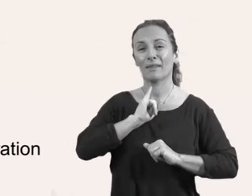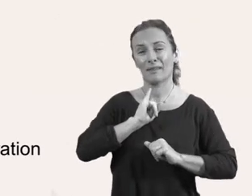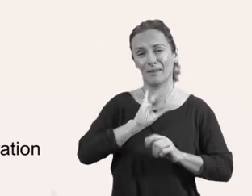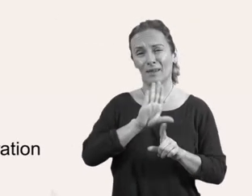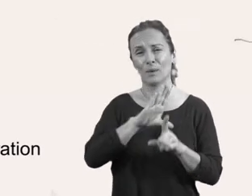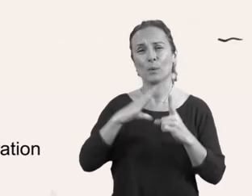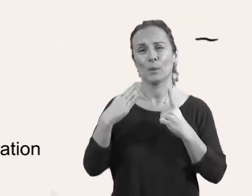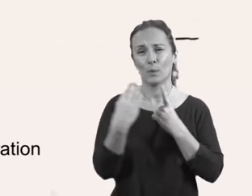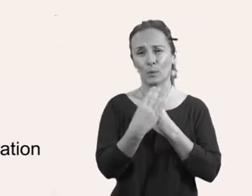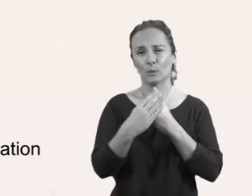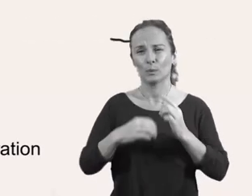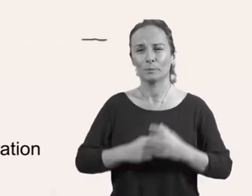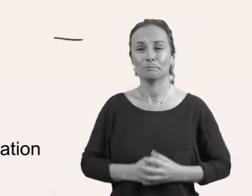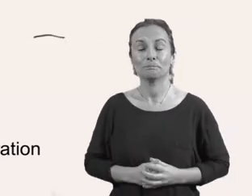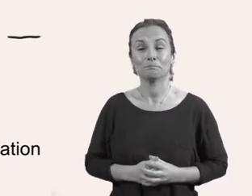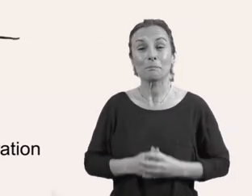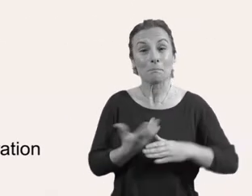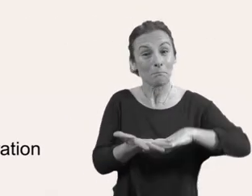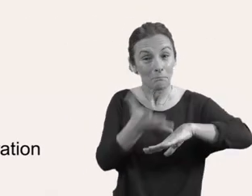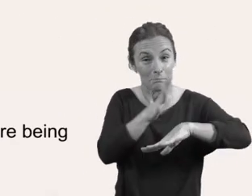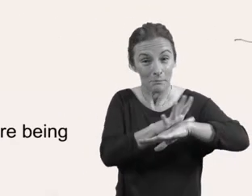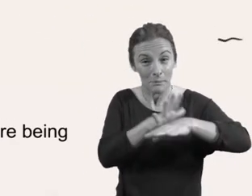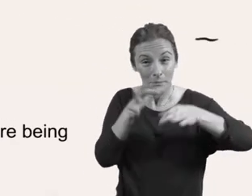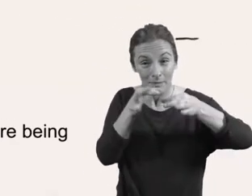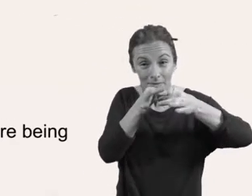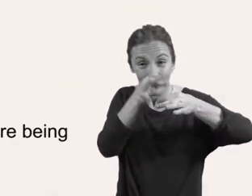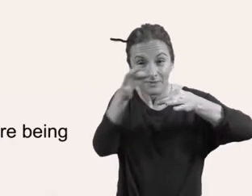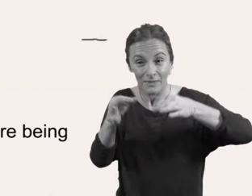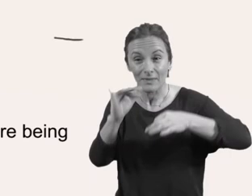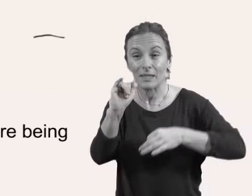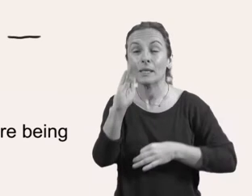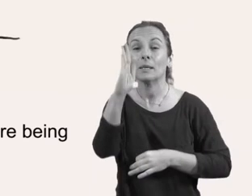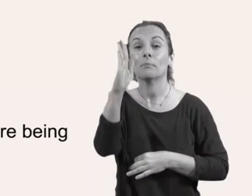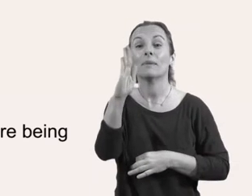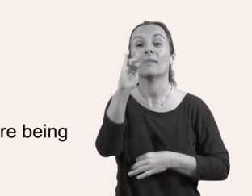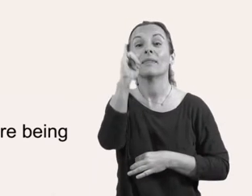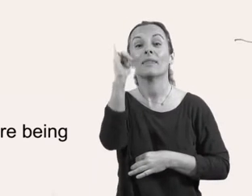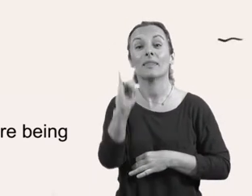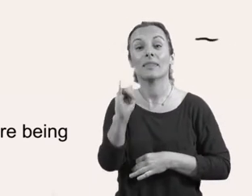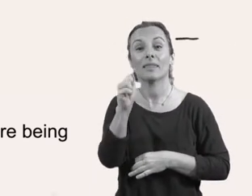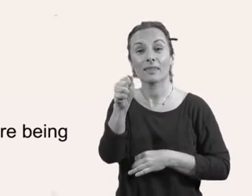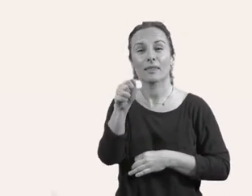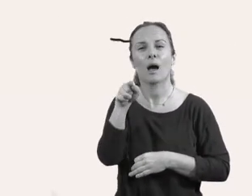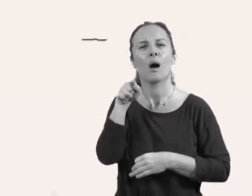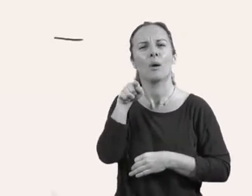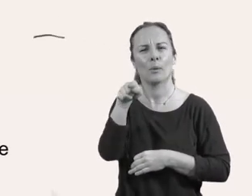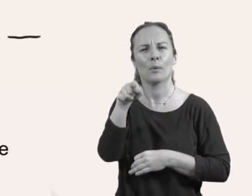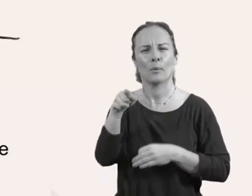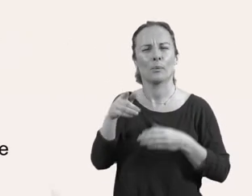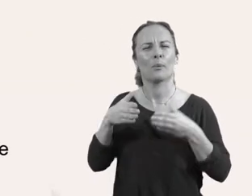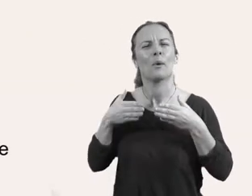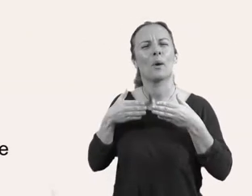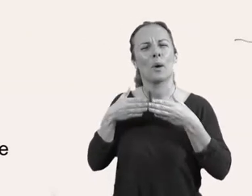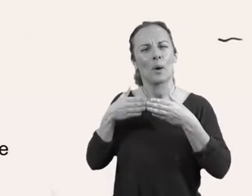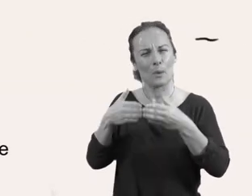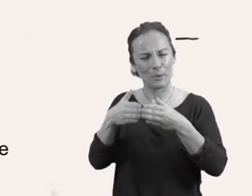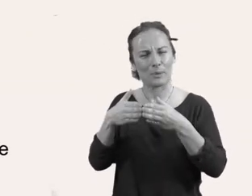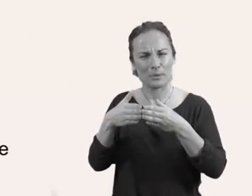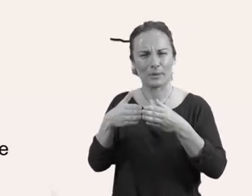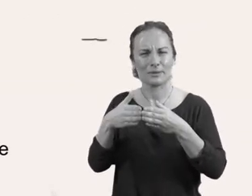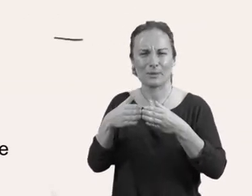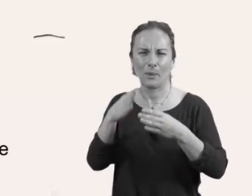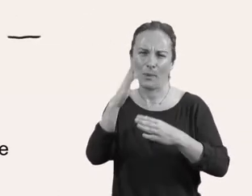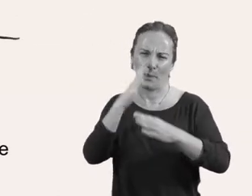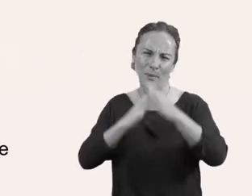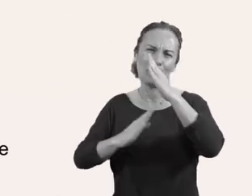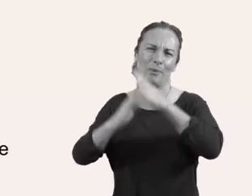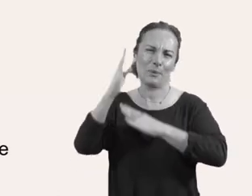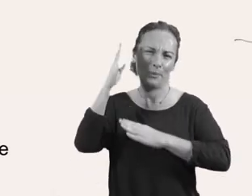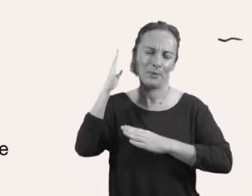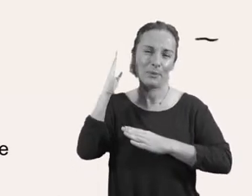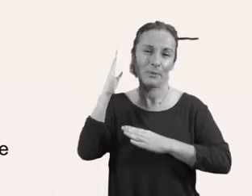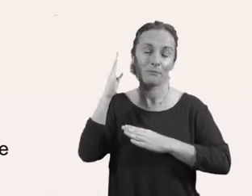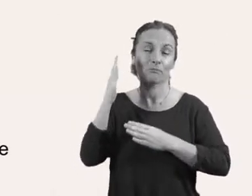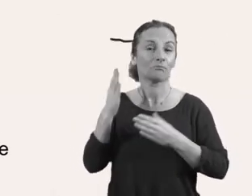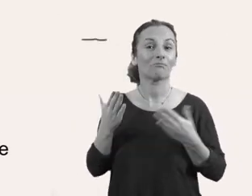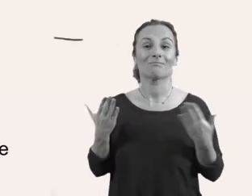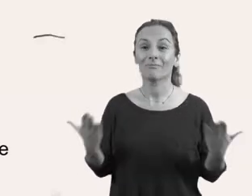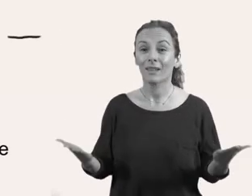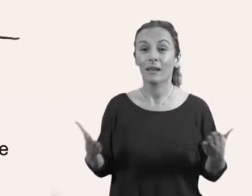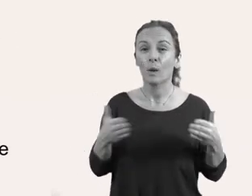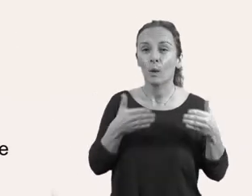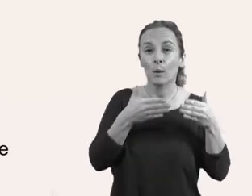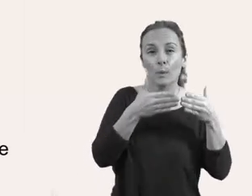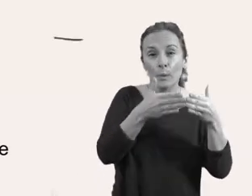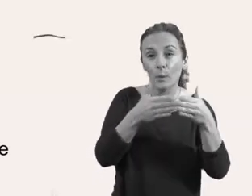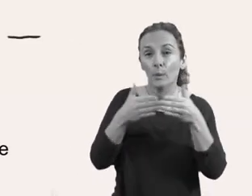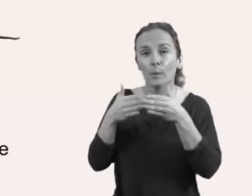projectes com la Reina del Mar, a Eivissa, o els lleúts Alsina i Agustín a Mallorca. Les persones voluntàries d'aquestes associacions fan